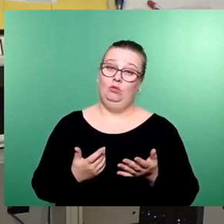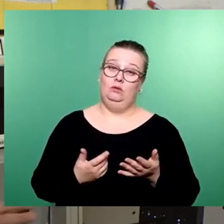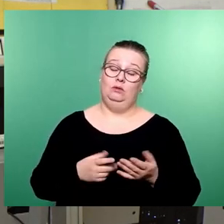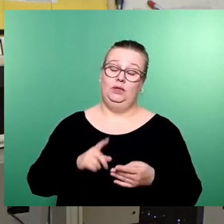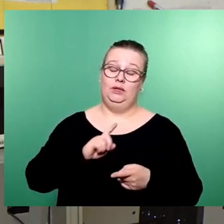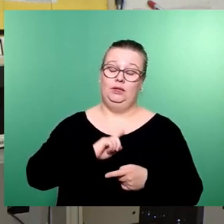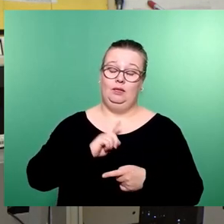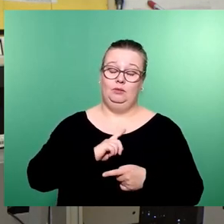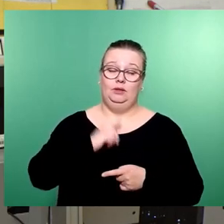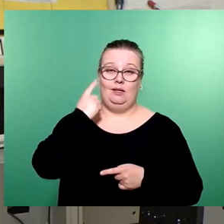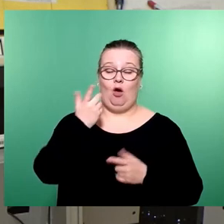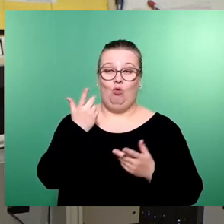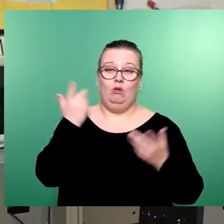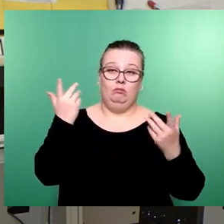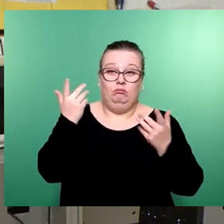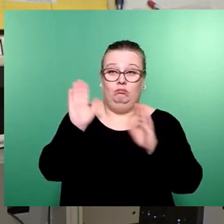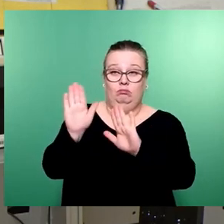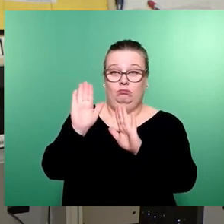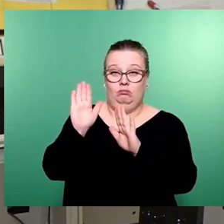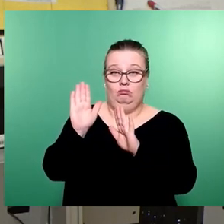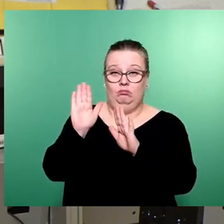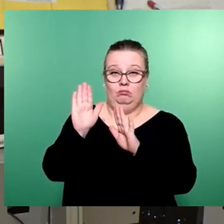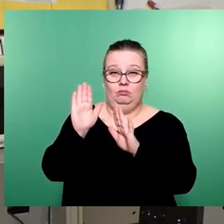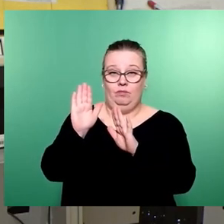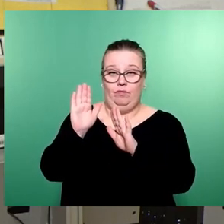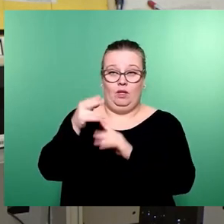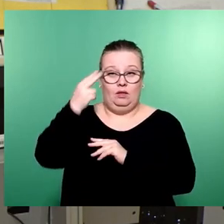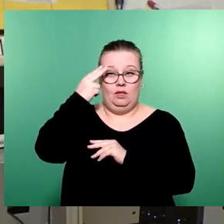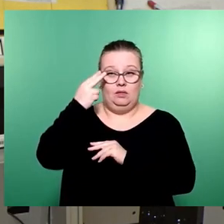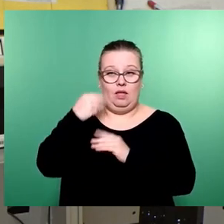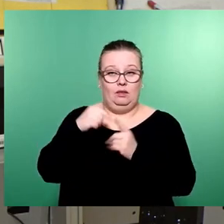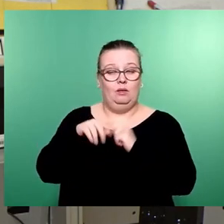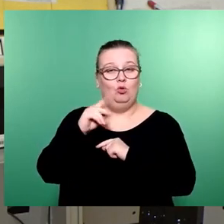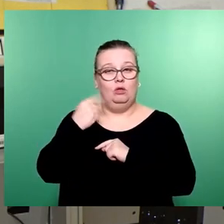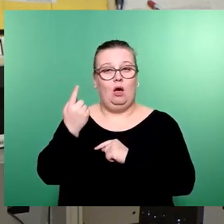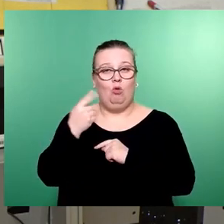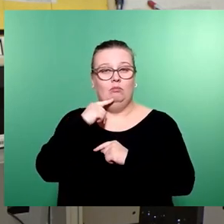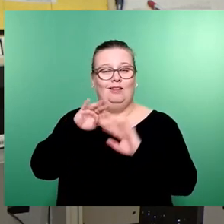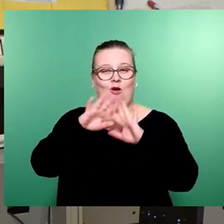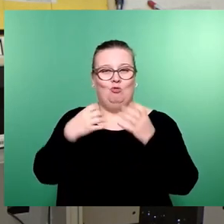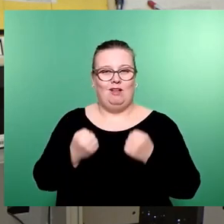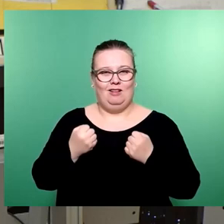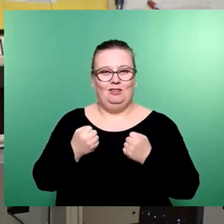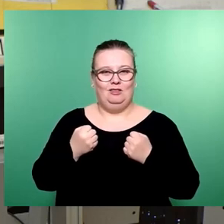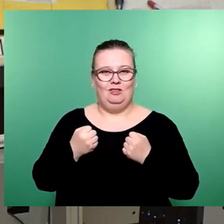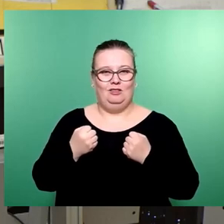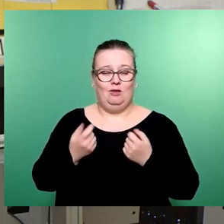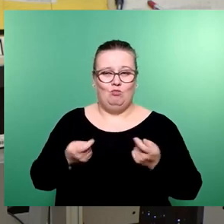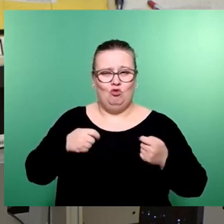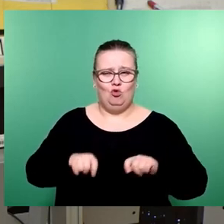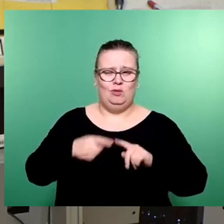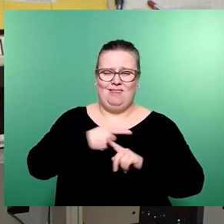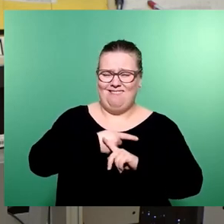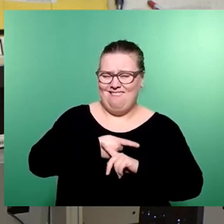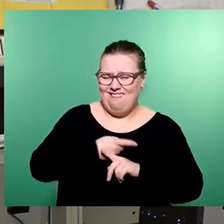gerade, muss ich jetzt euch als Dissidentenfraktion ansprechen, euch nicht aufgefallen. Wir haben nämlich mit diesem Haushaltsbeschluss alle, alle